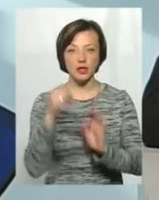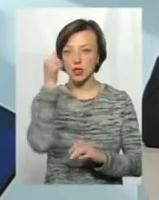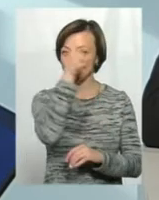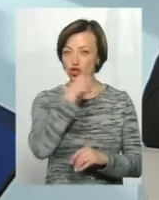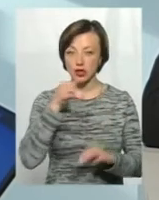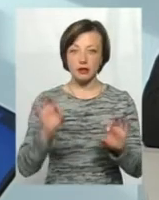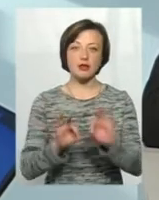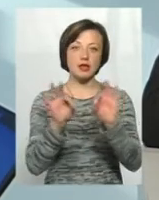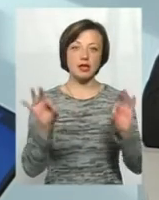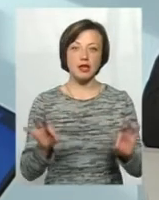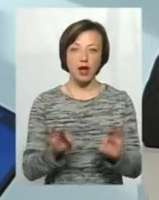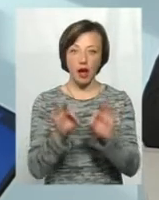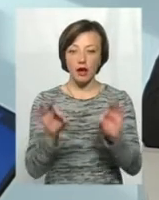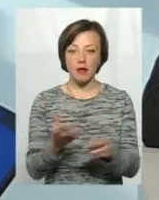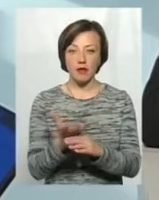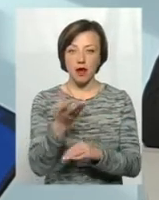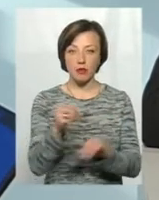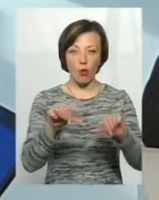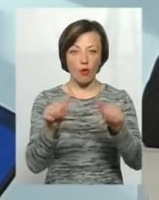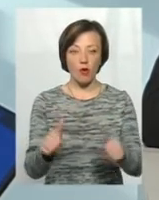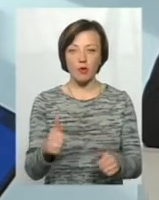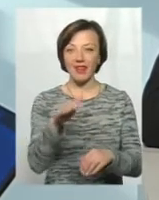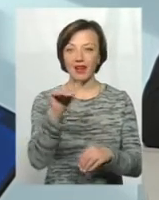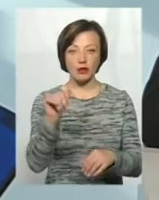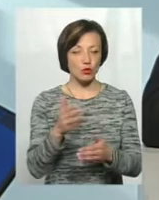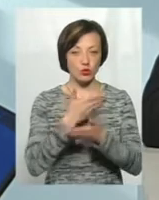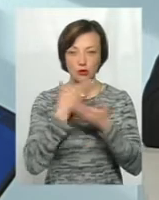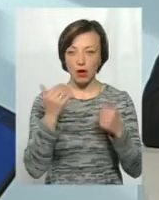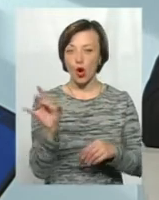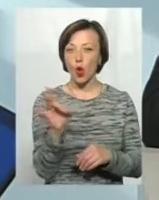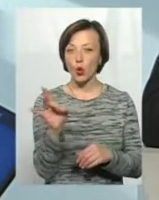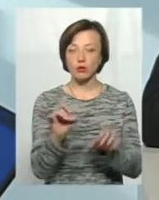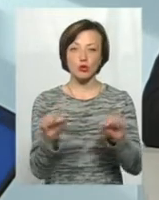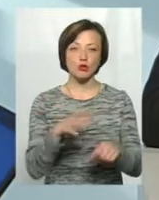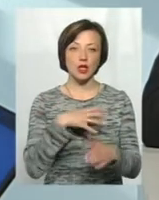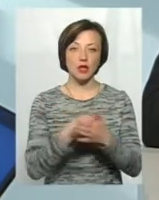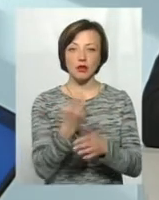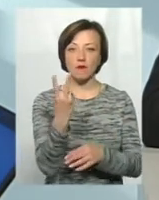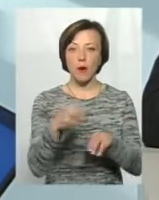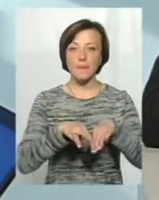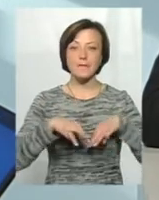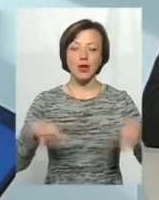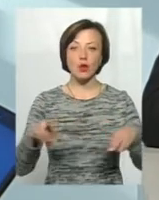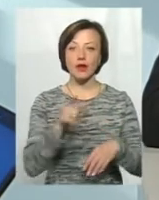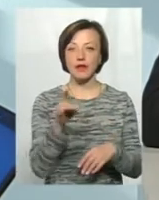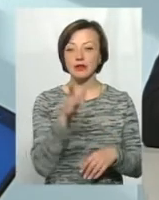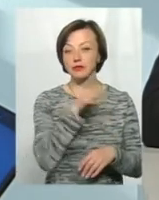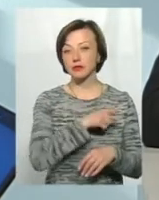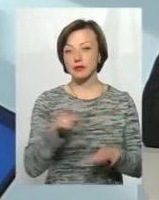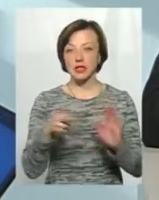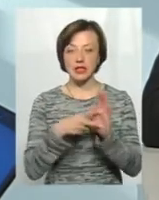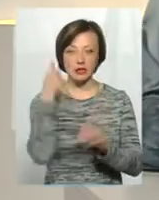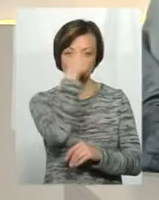ніяких комісій при оформленні кредиту не передбачається, розмір кредиту може бути до 2 мільйонів гривень, термін 7 років.